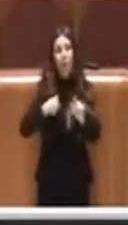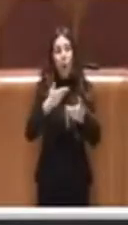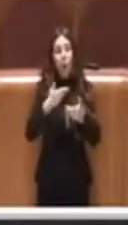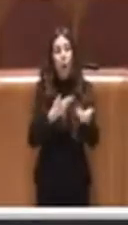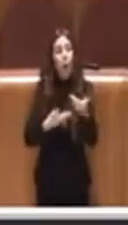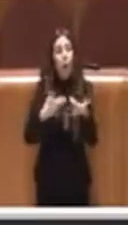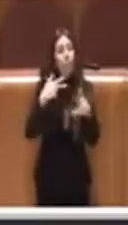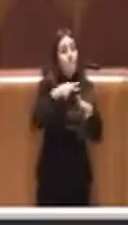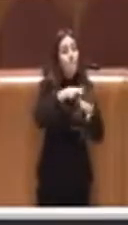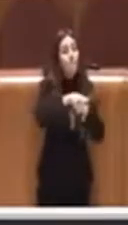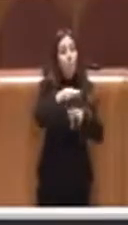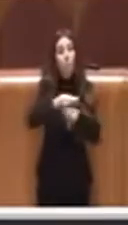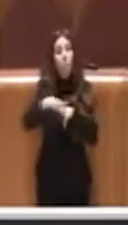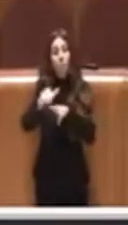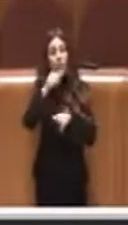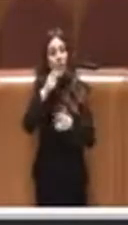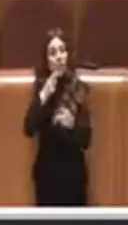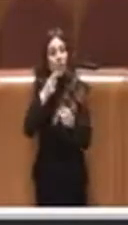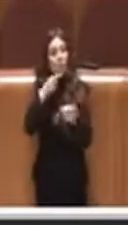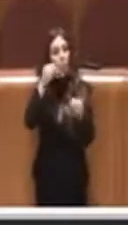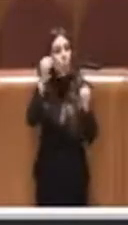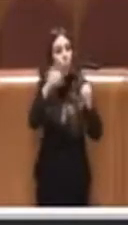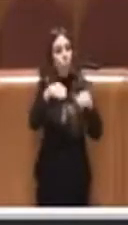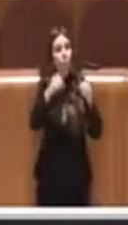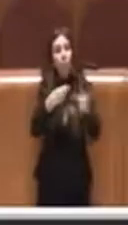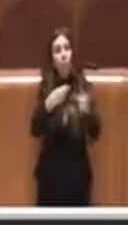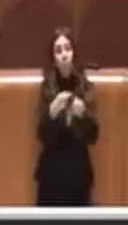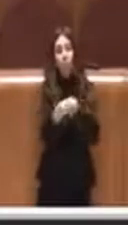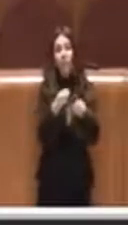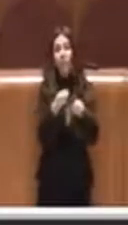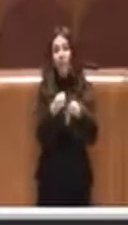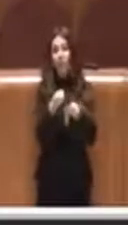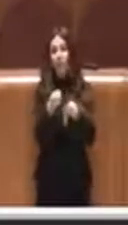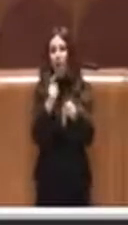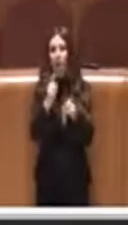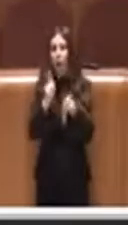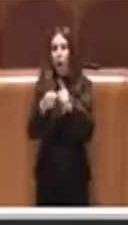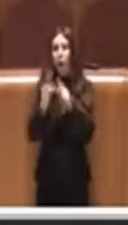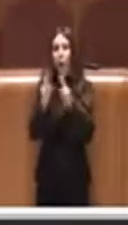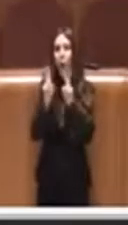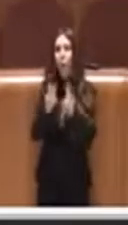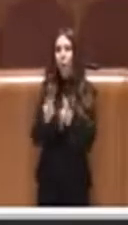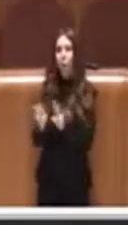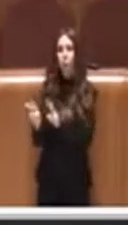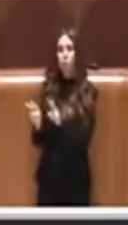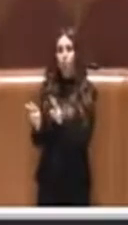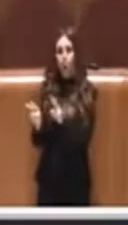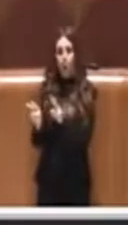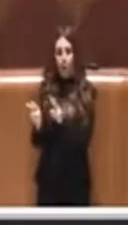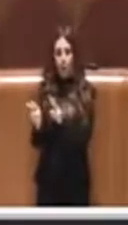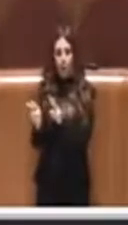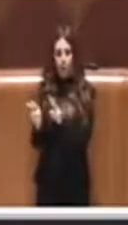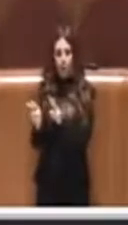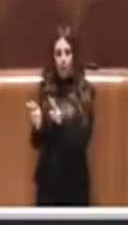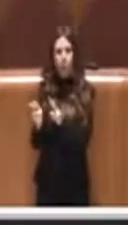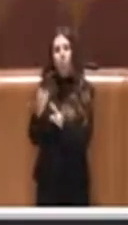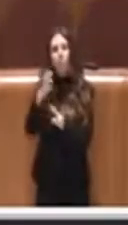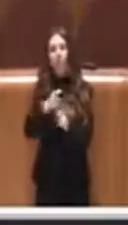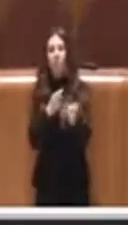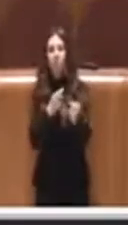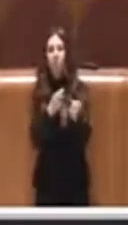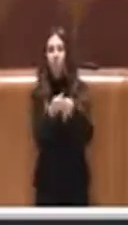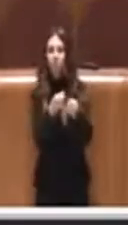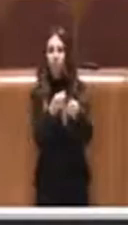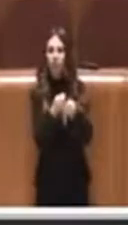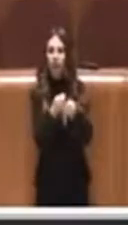nella gestione dei rifiuti, sul controllo della gestione dei rifiuti, perché la gestione deve